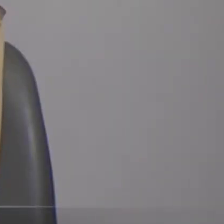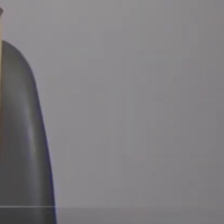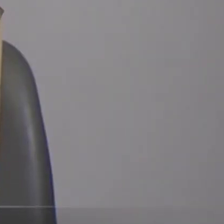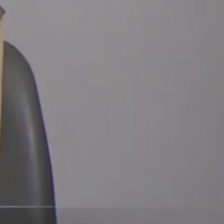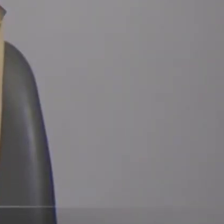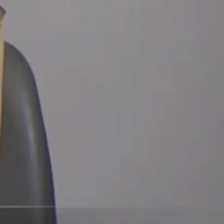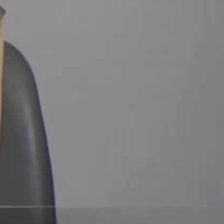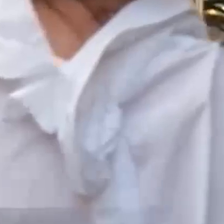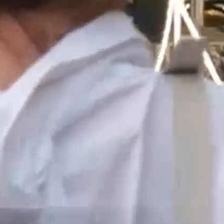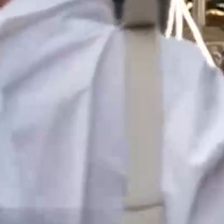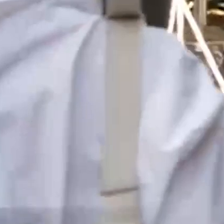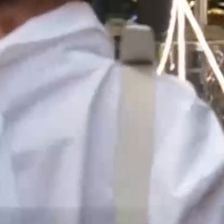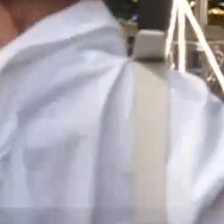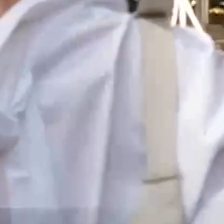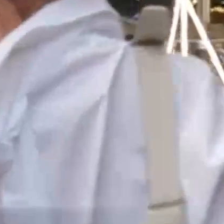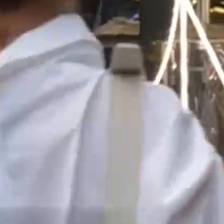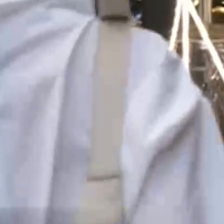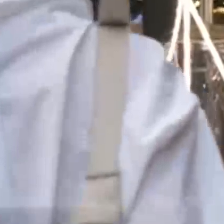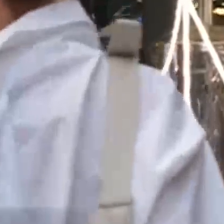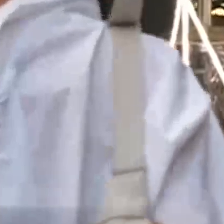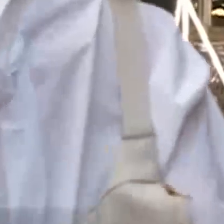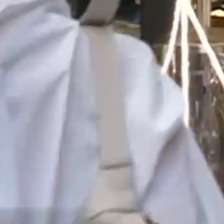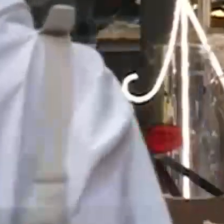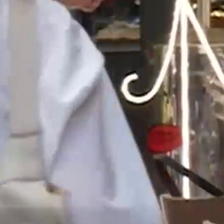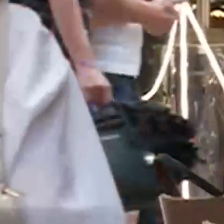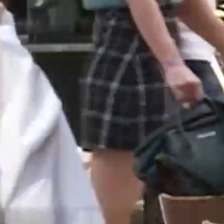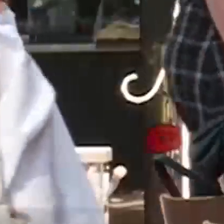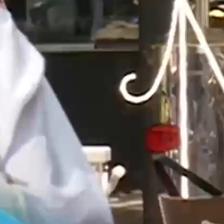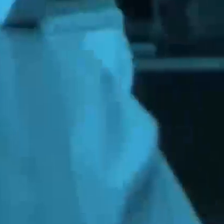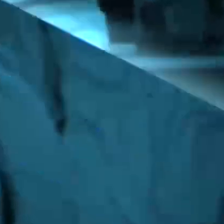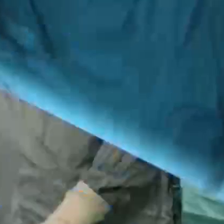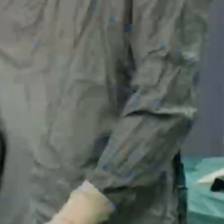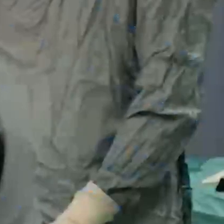нормалност на и. Какво се променя в живота ни?